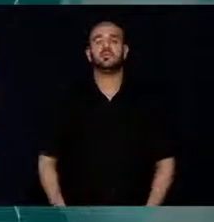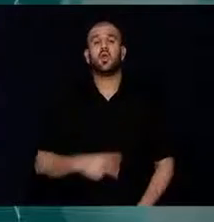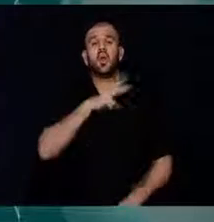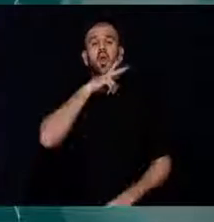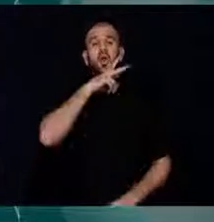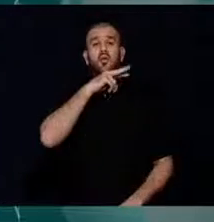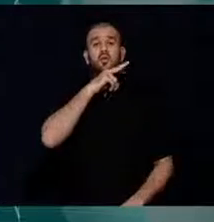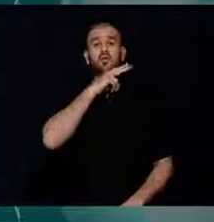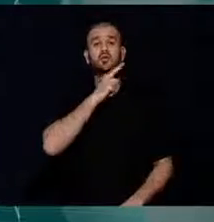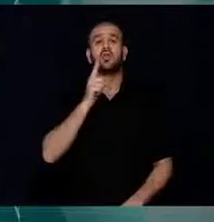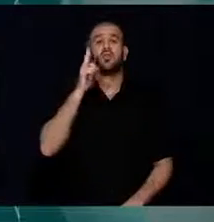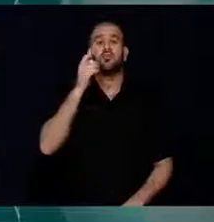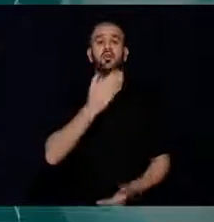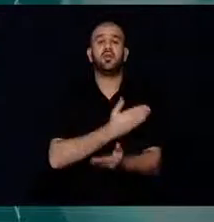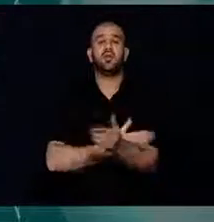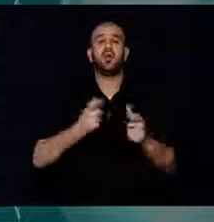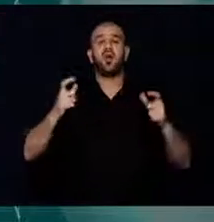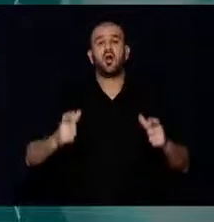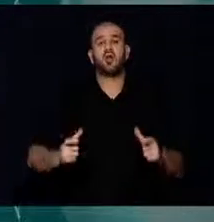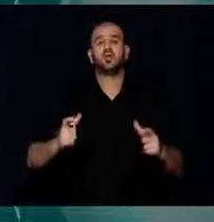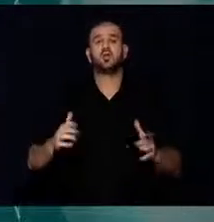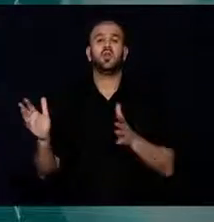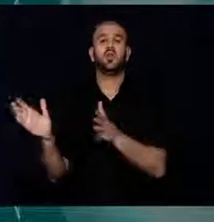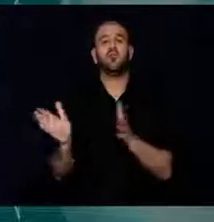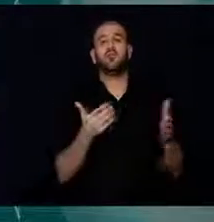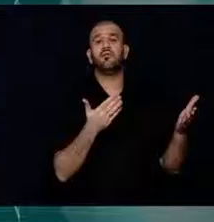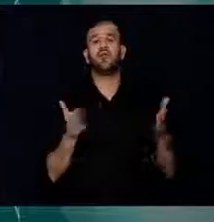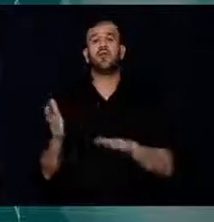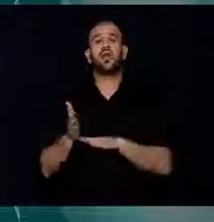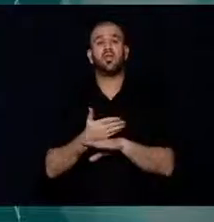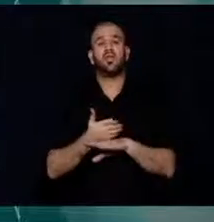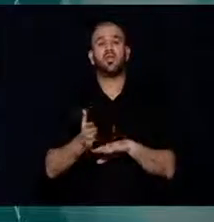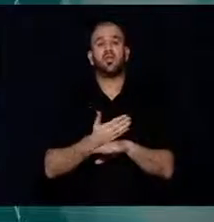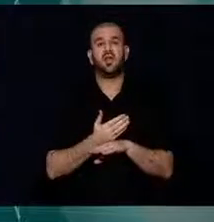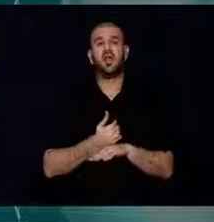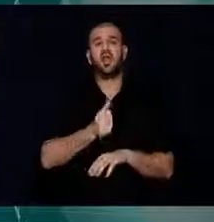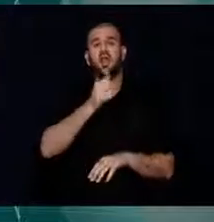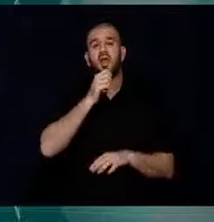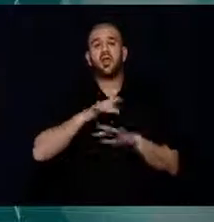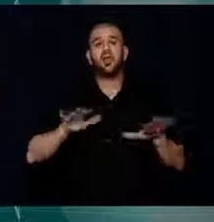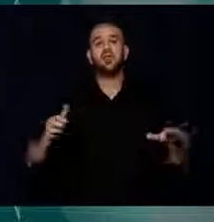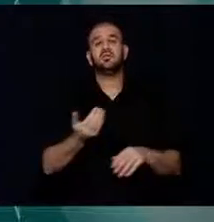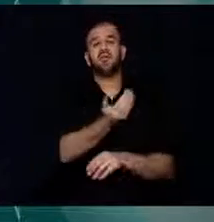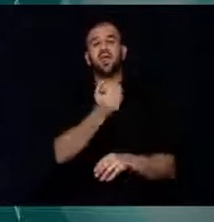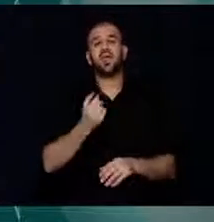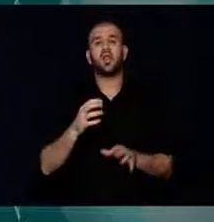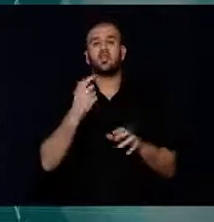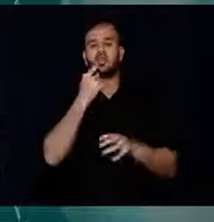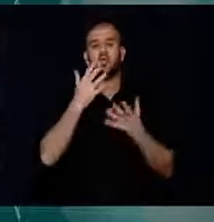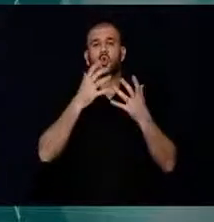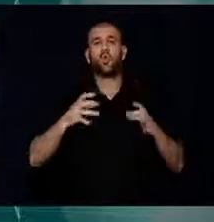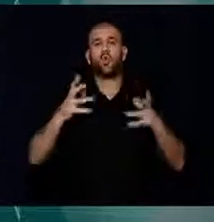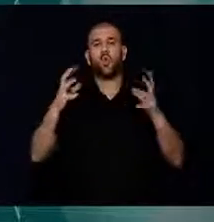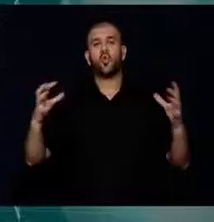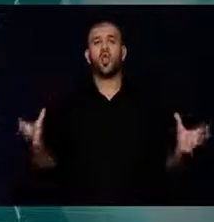Fransa'nın bir kasabası, fırtına nedeniyle denizden gelen köpüklerle kaplandı.